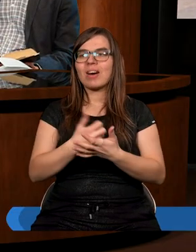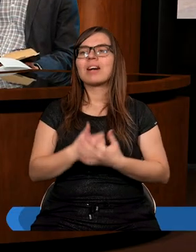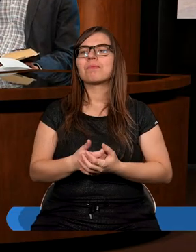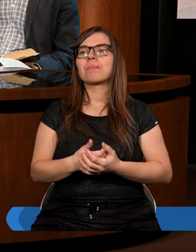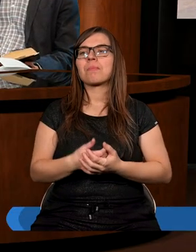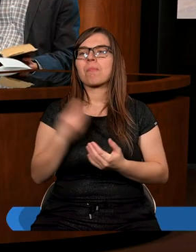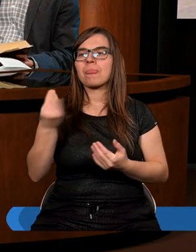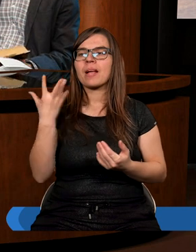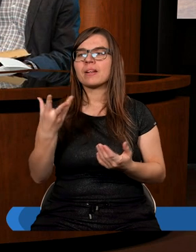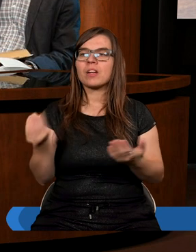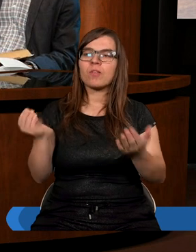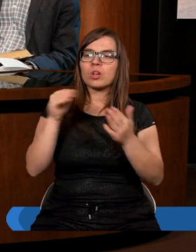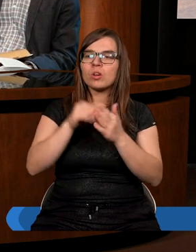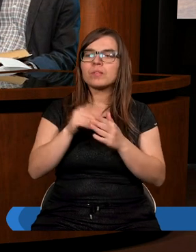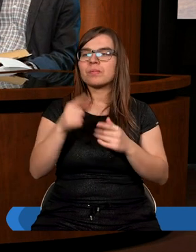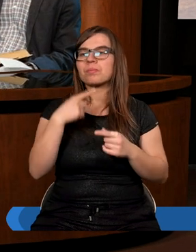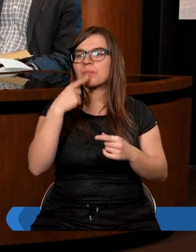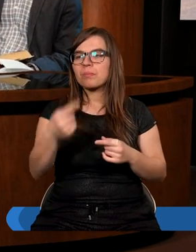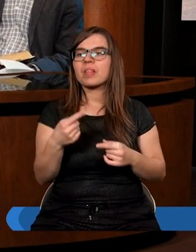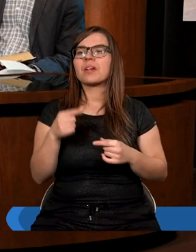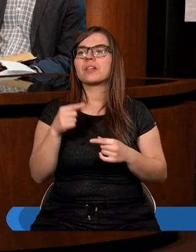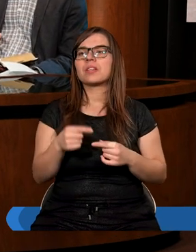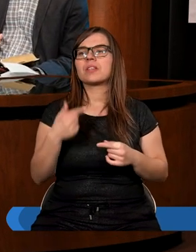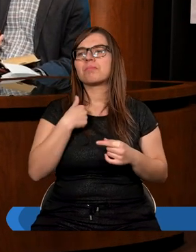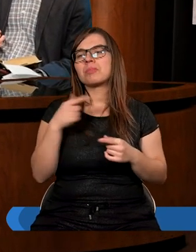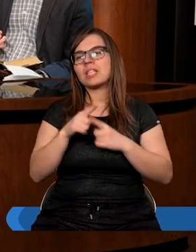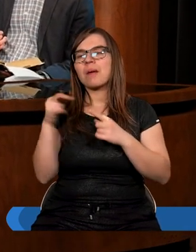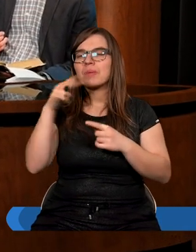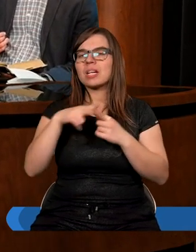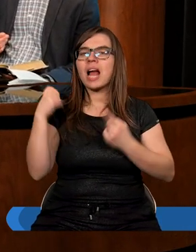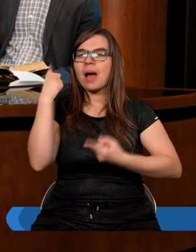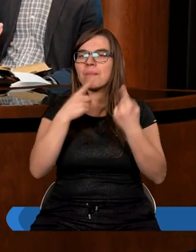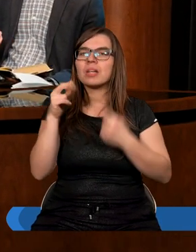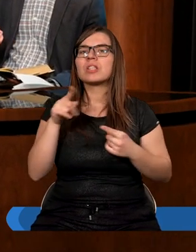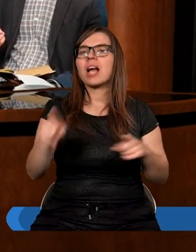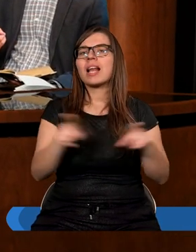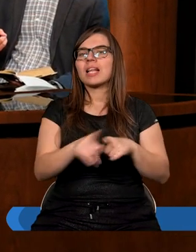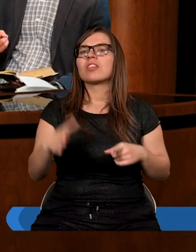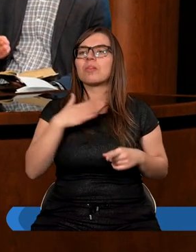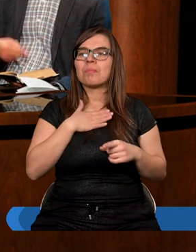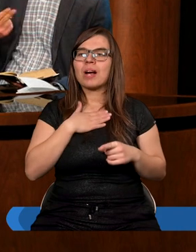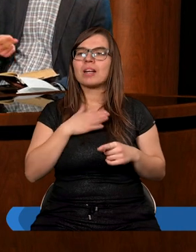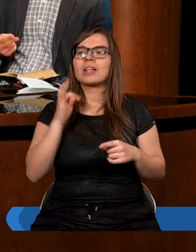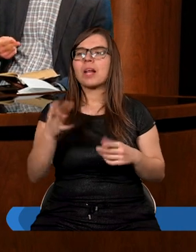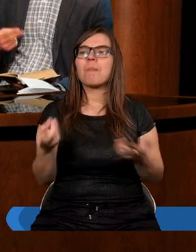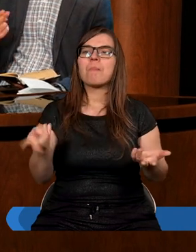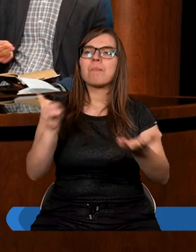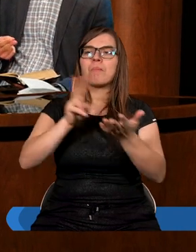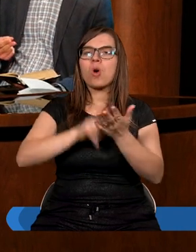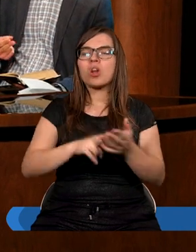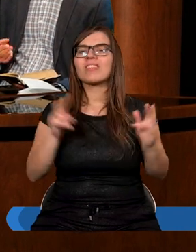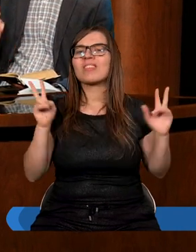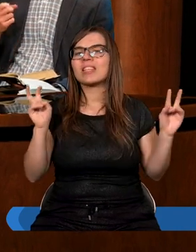Tutaj, jak Andrzej powiedział akurat o stworzeniu, to mi przychodzi także na myśl to, że mamy taki podwójny